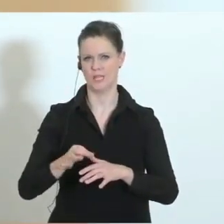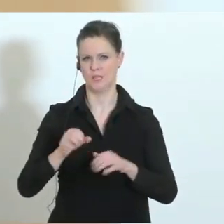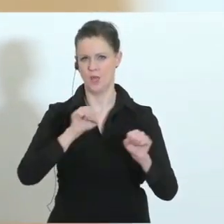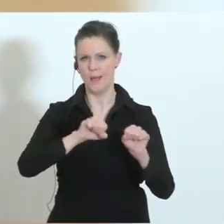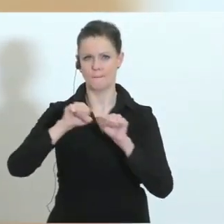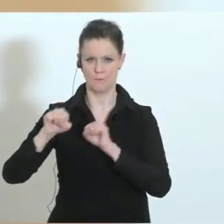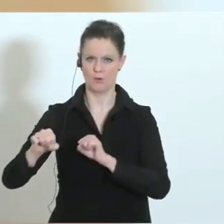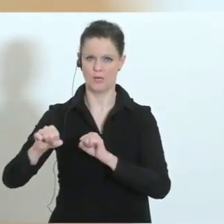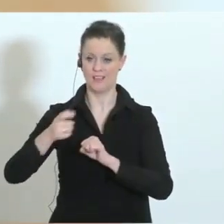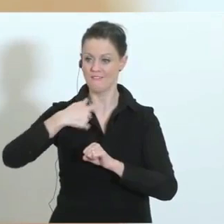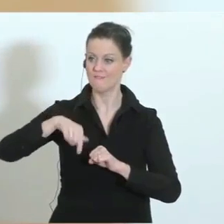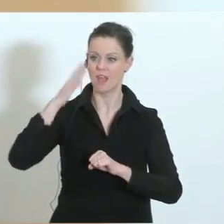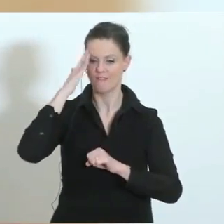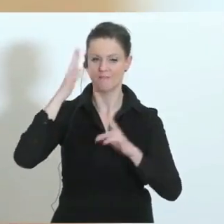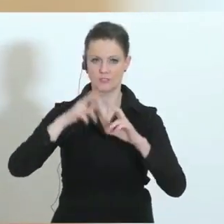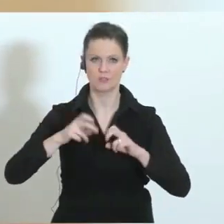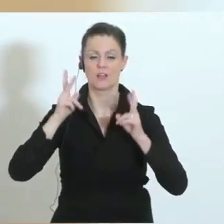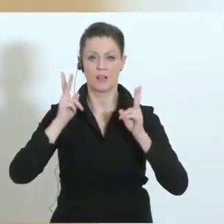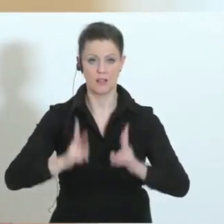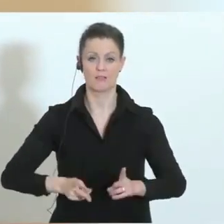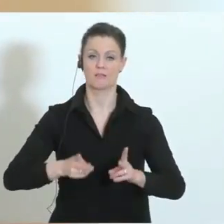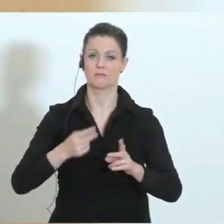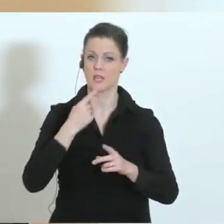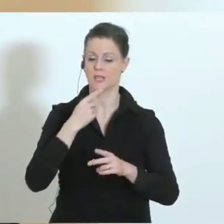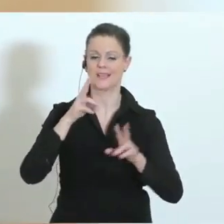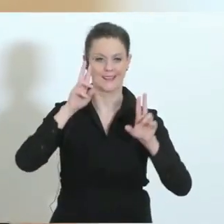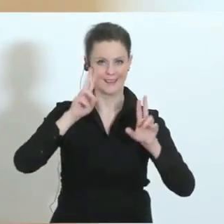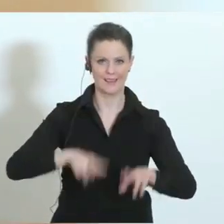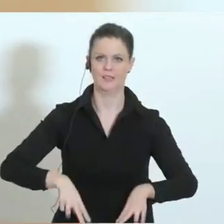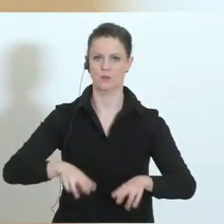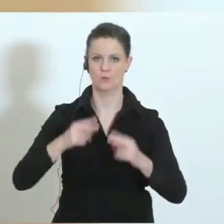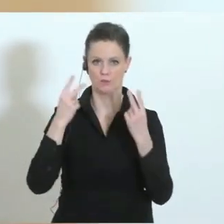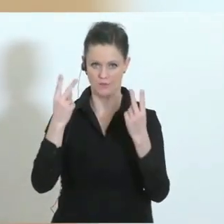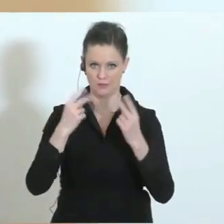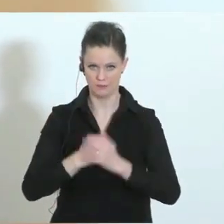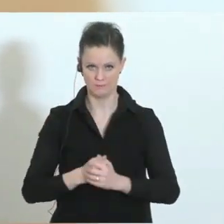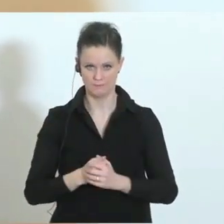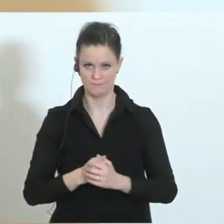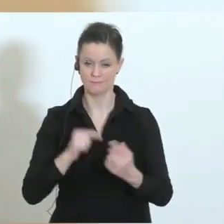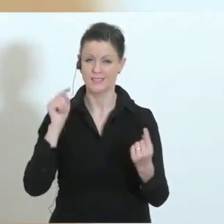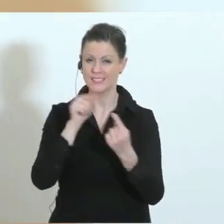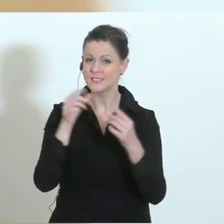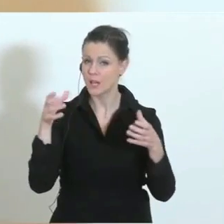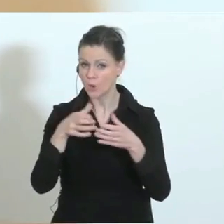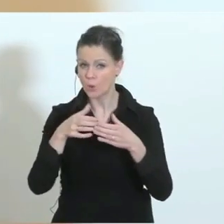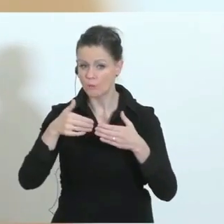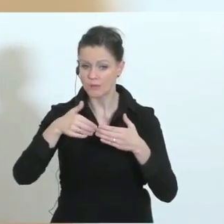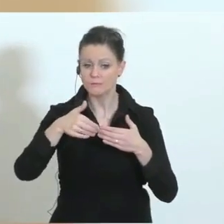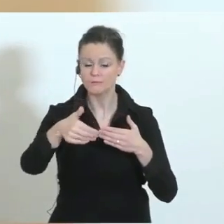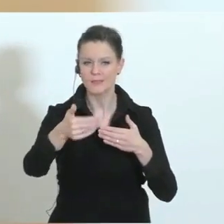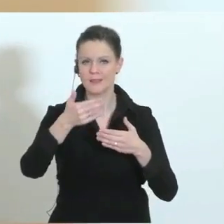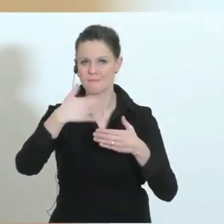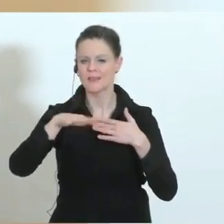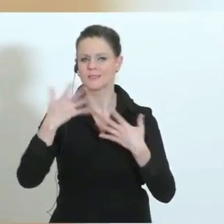was wir wissenschaftlich für richtig und sinnvoll erachten. Eine Zielgruppe, eine verstärkte wird in nächster Zeit die Gruppe der